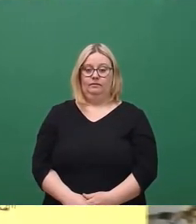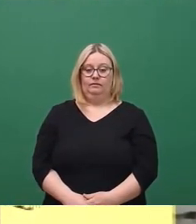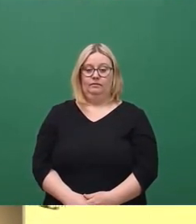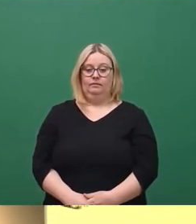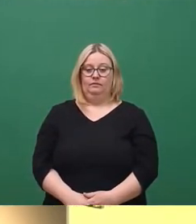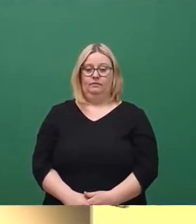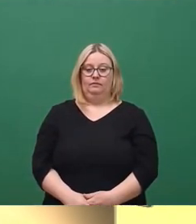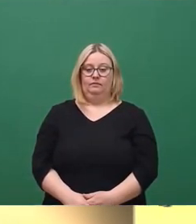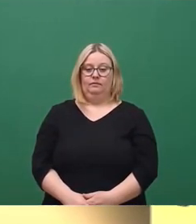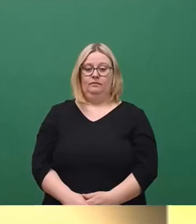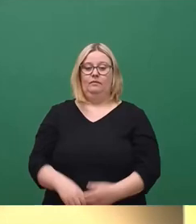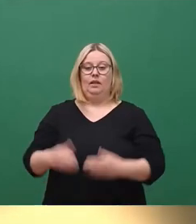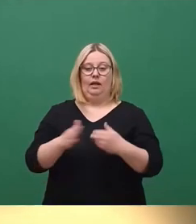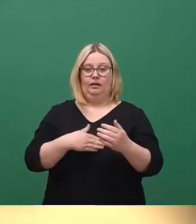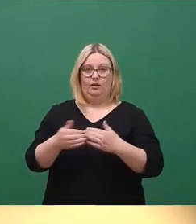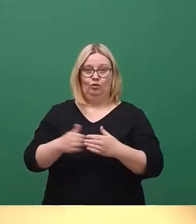Und Stimmenthaltungen?